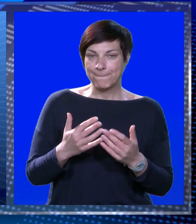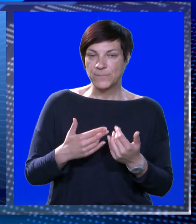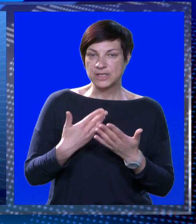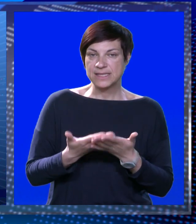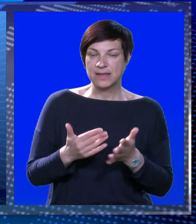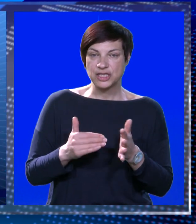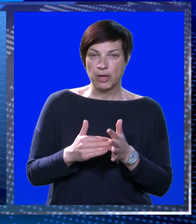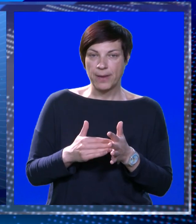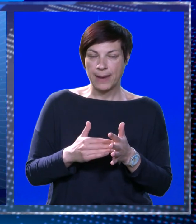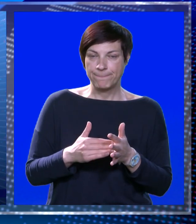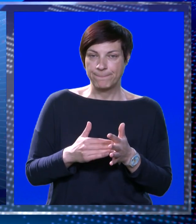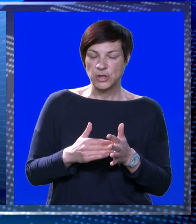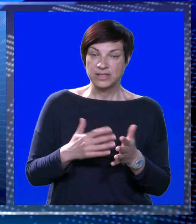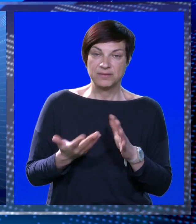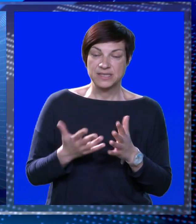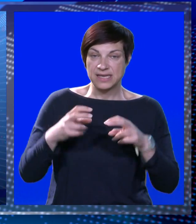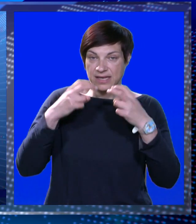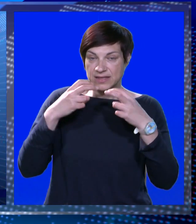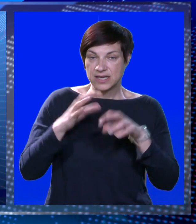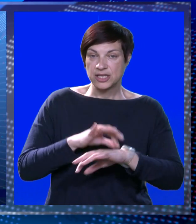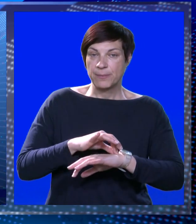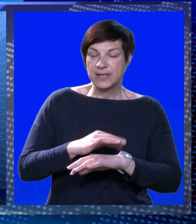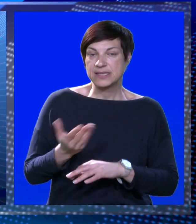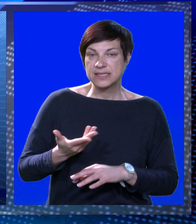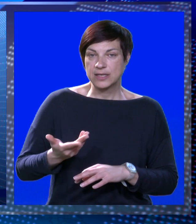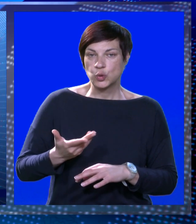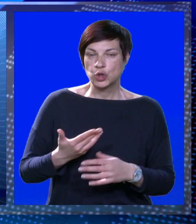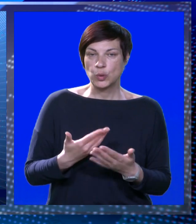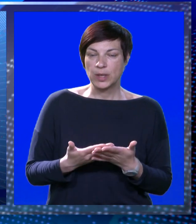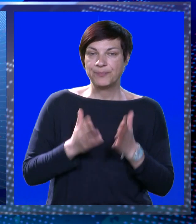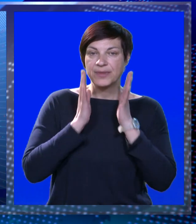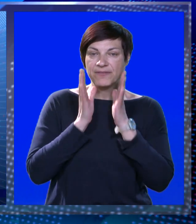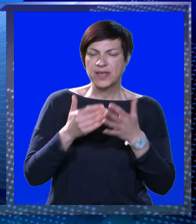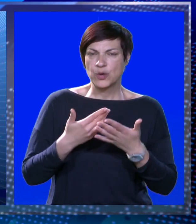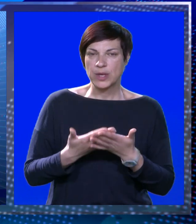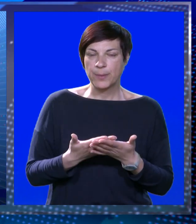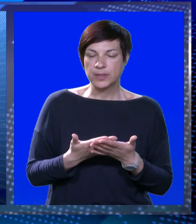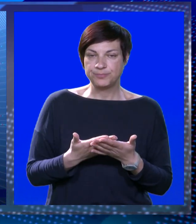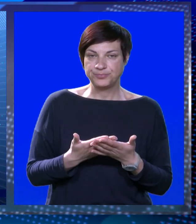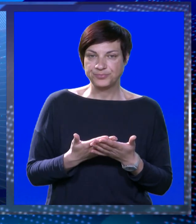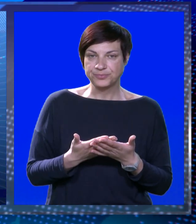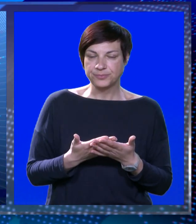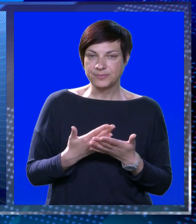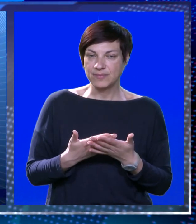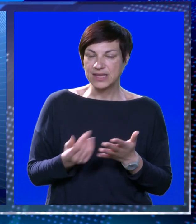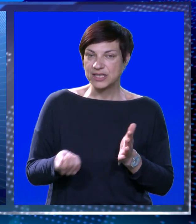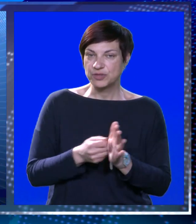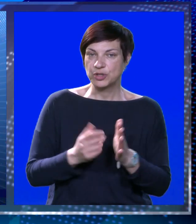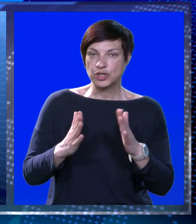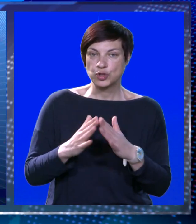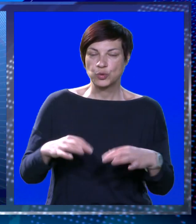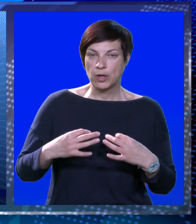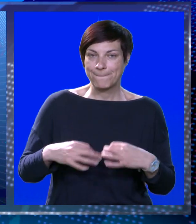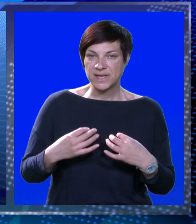Procenjujemo da će biti potreba za nekim traženjima medicinskih usluga i vjerovatno ćemo o